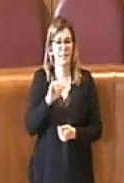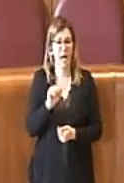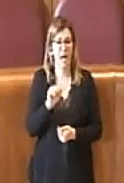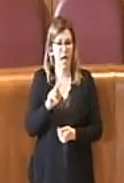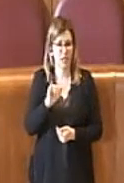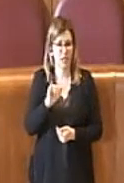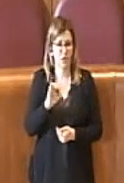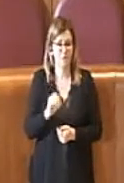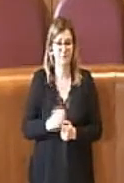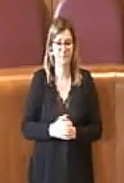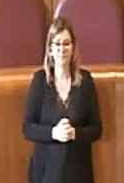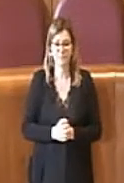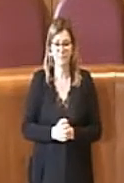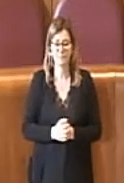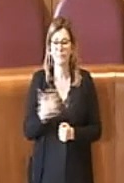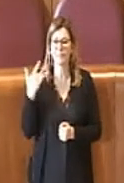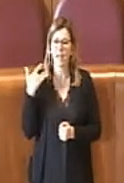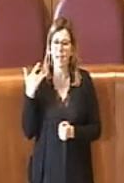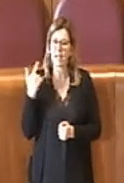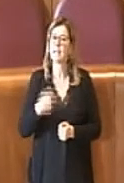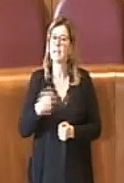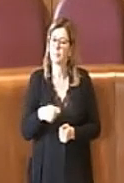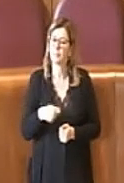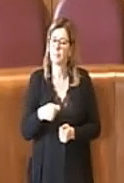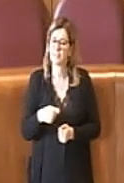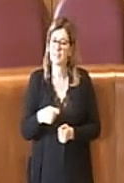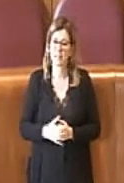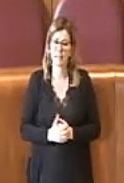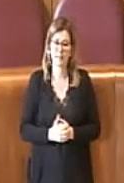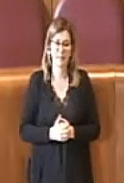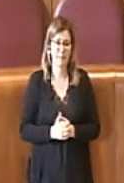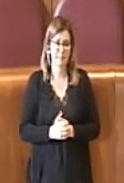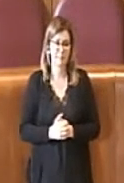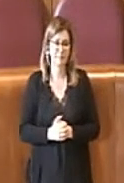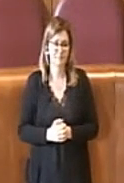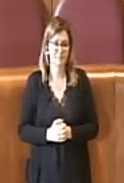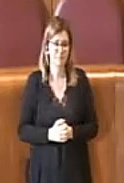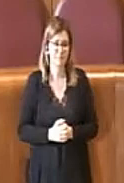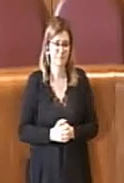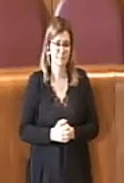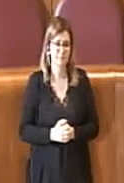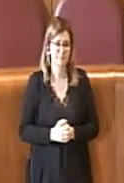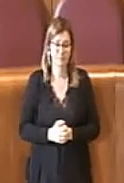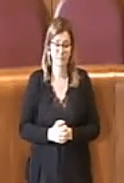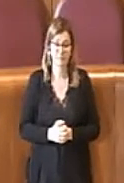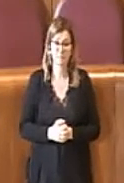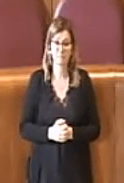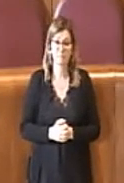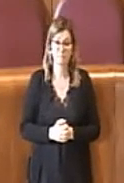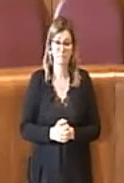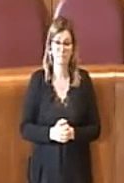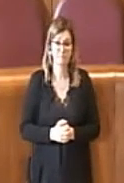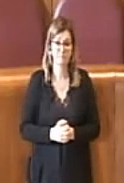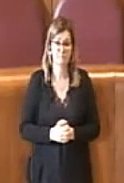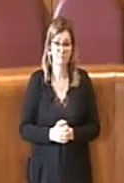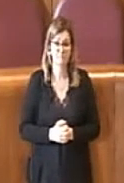Grazie Presidente. Dunque, se quello che stanno